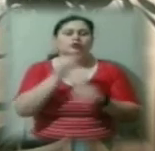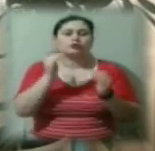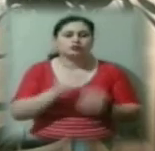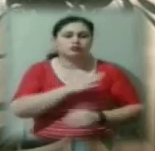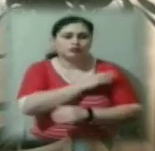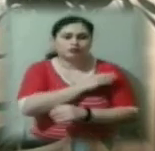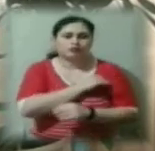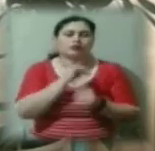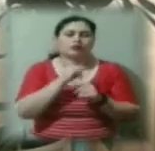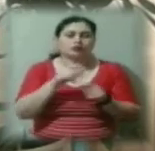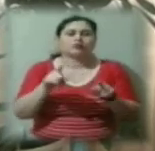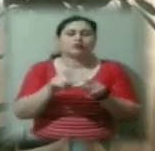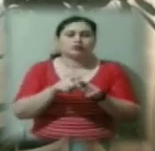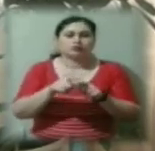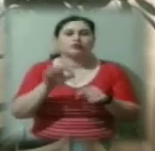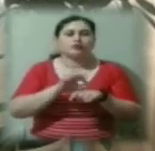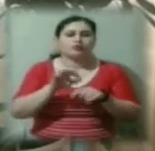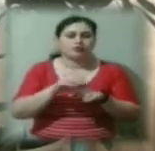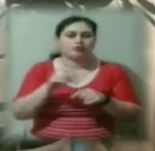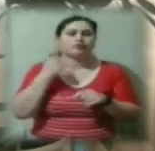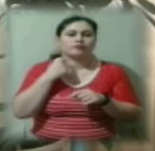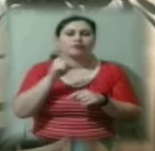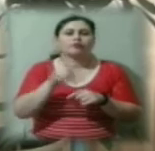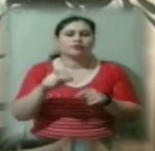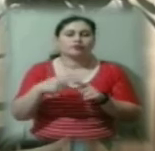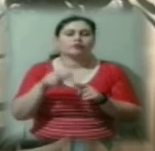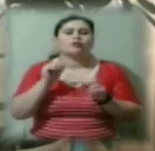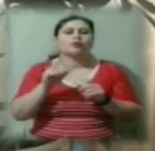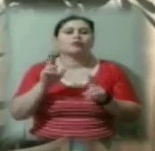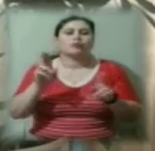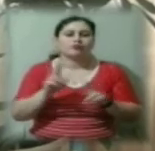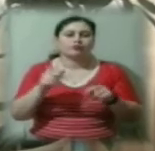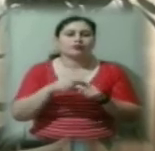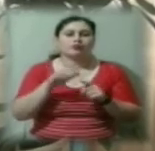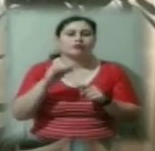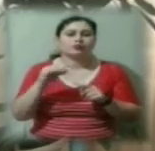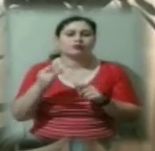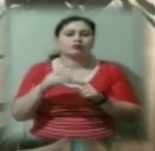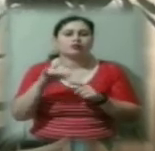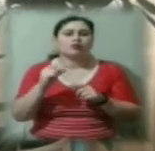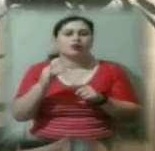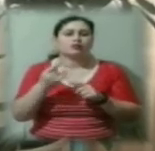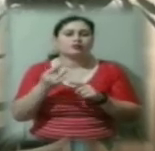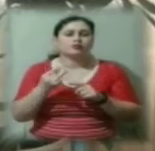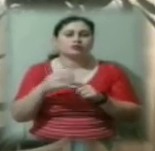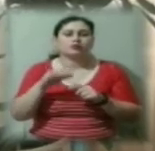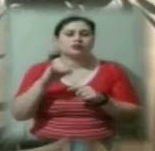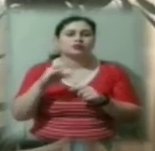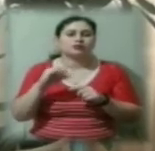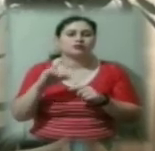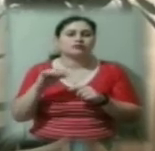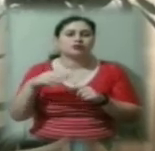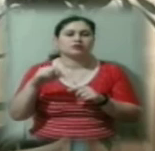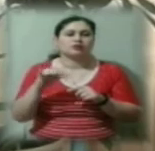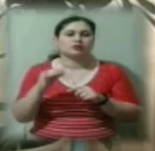хворі в алкогольній комі госпіталізуються, як правило, до відділення реанімації інтенсивної терапії. Після того,